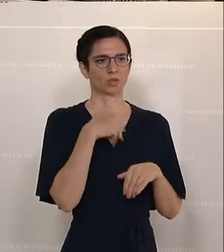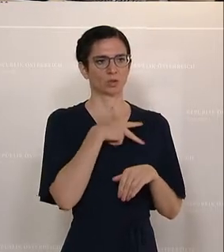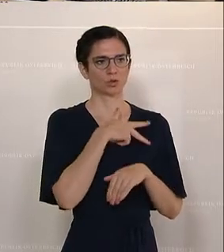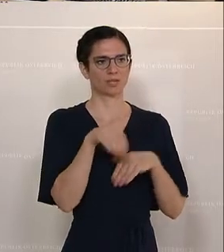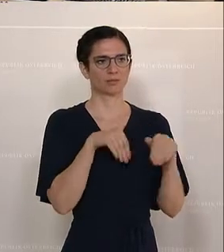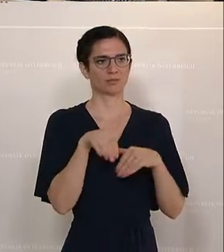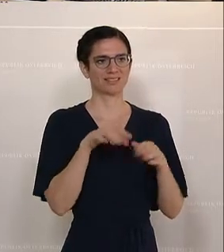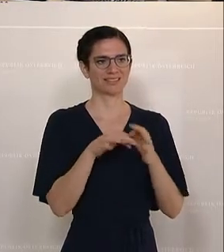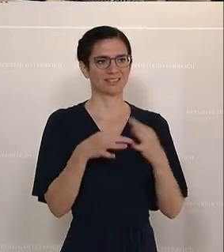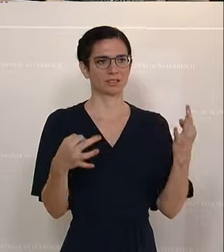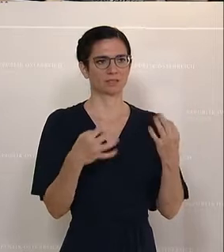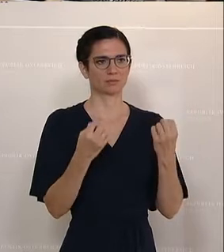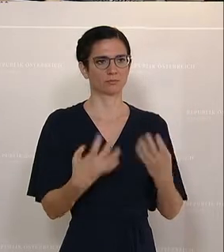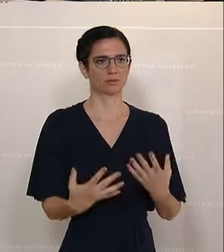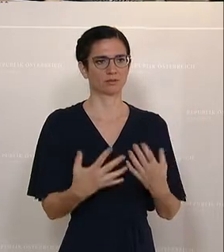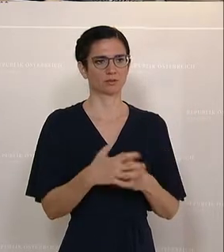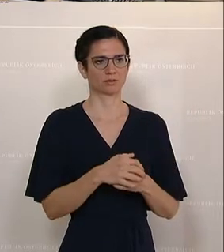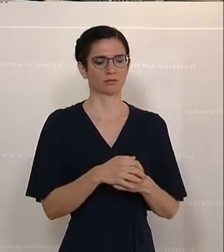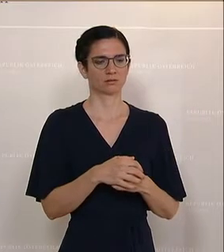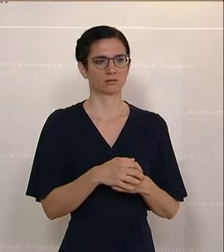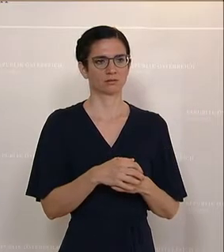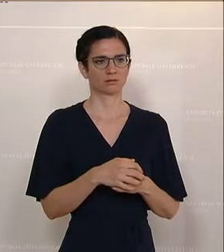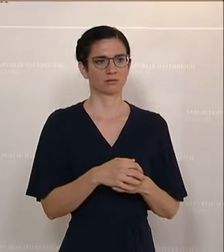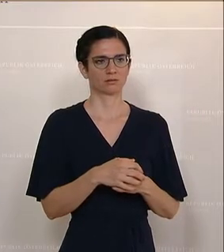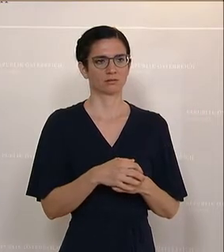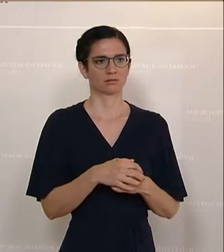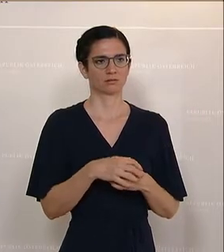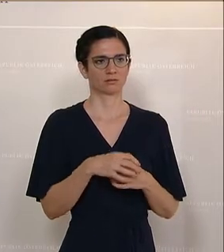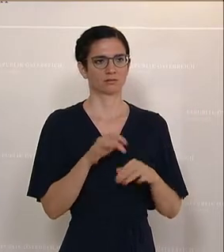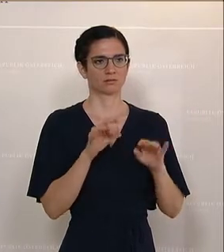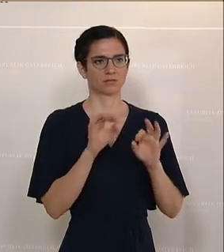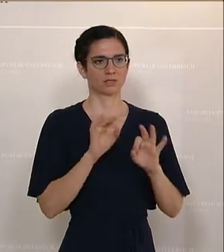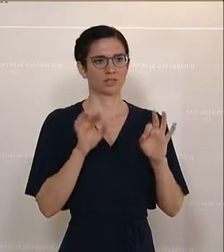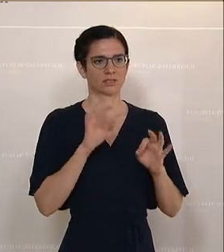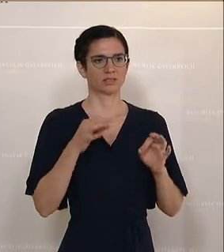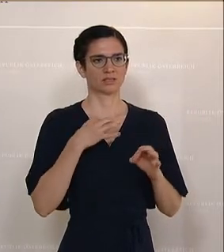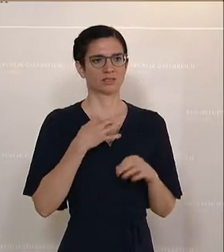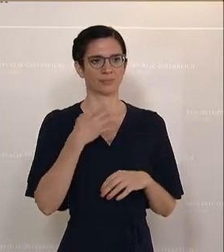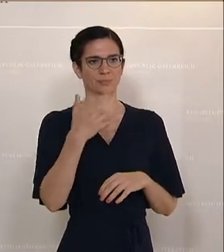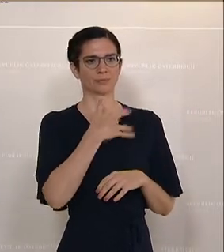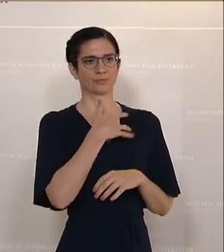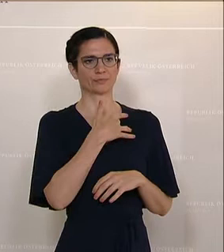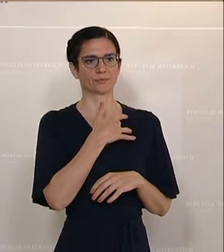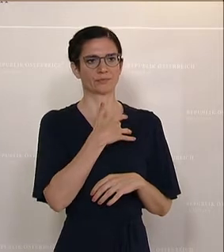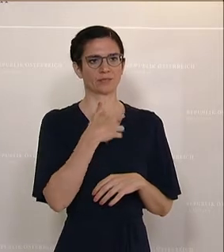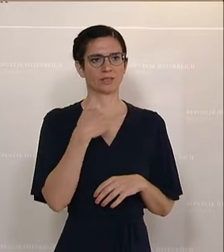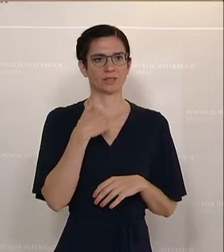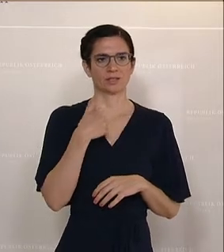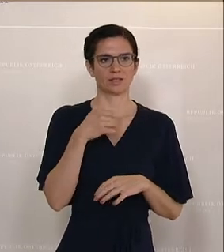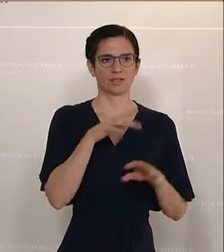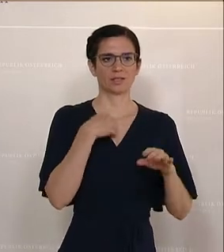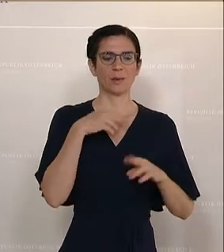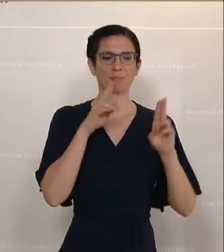passiert. Das tut mir jetzt wirklich sehr, sehr weh. Warum? Ich berichtige.